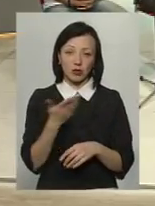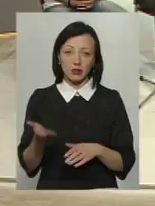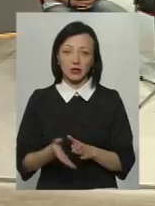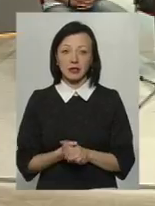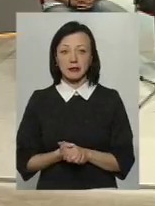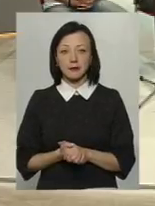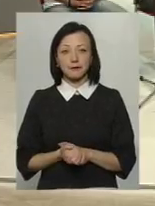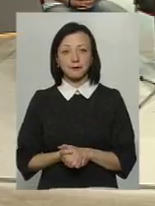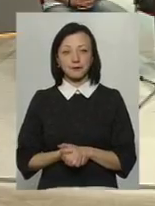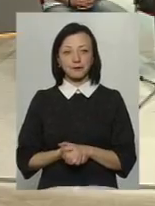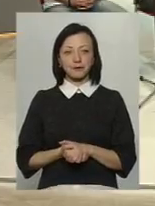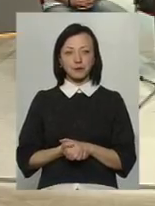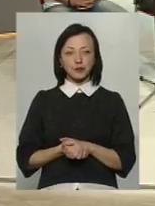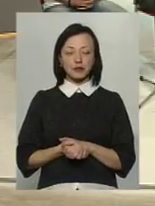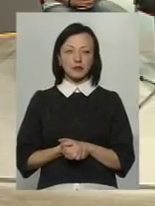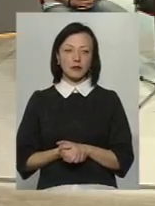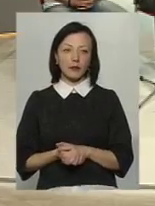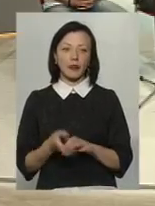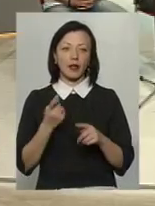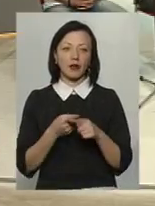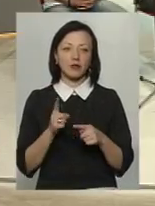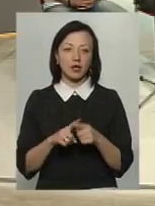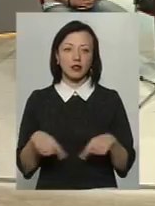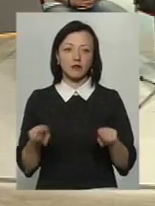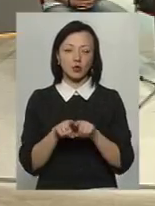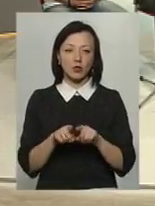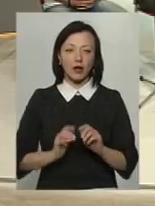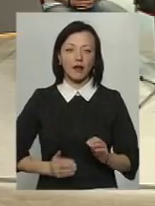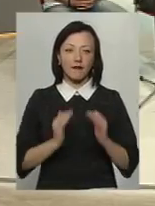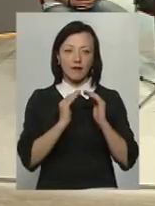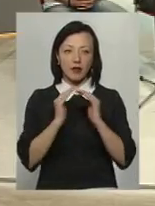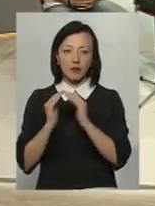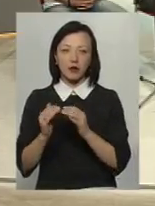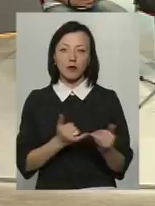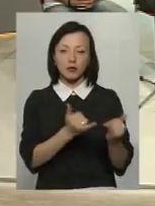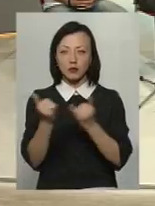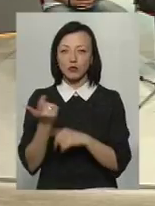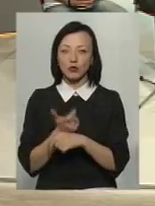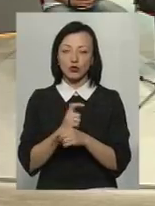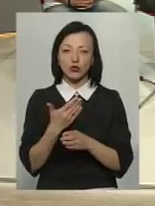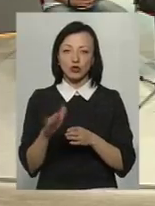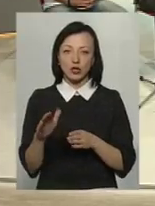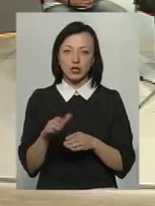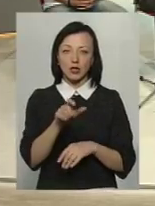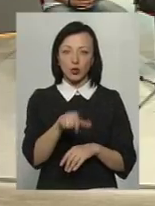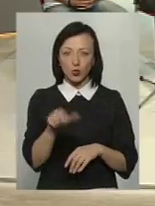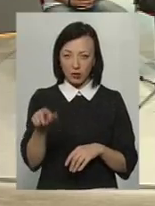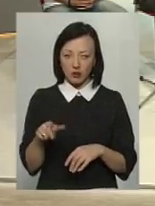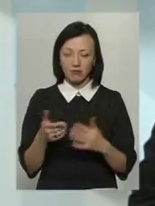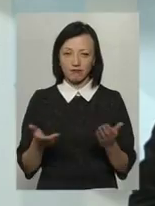це все-таки фермери обеспечують більшу часті людей